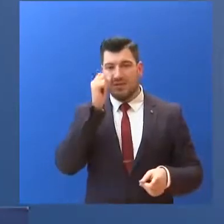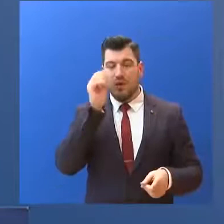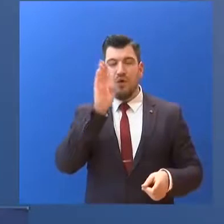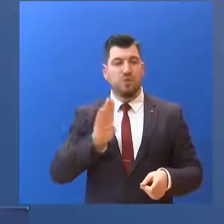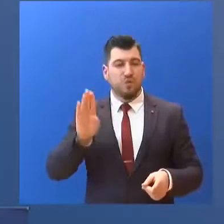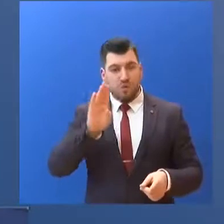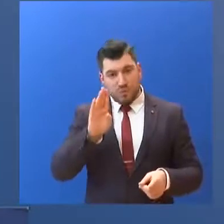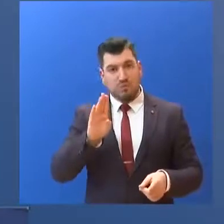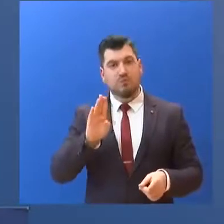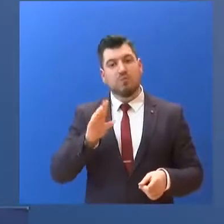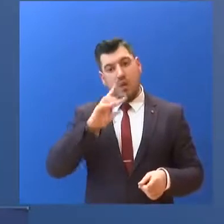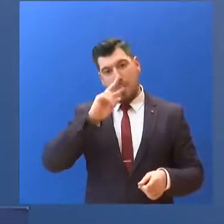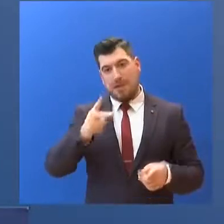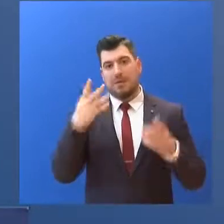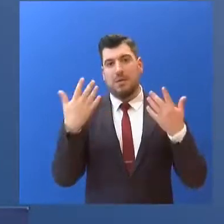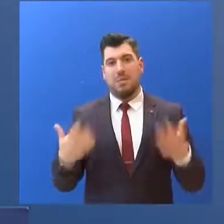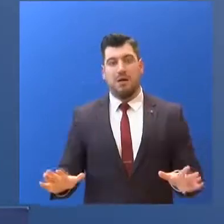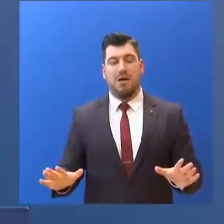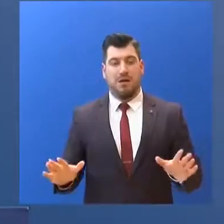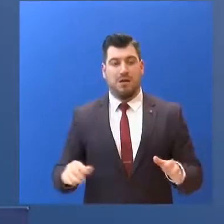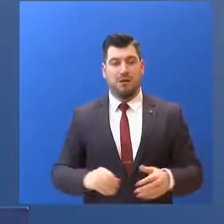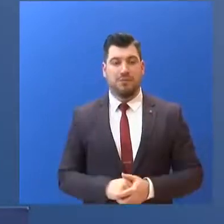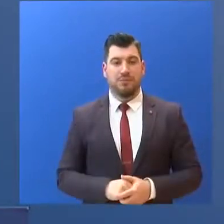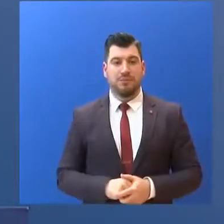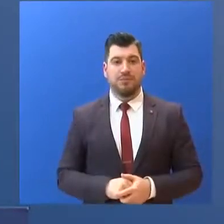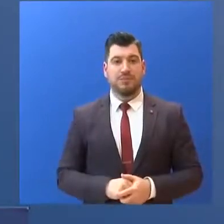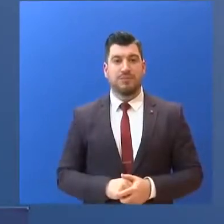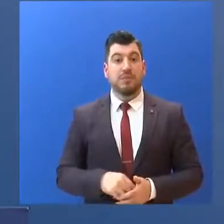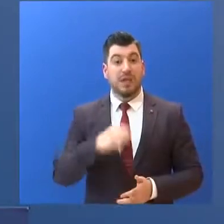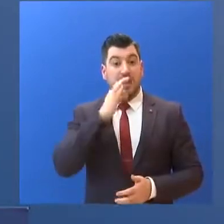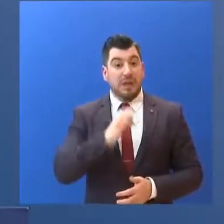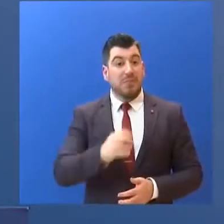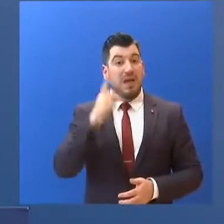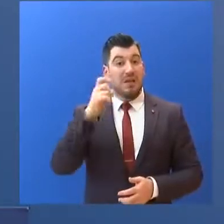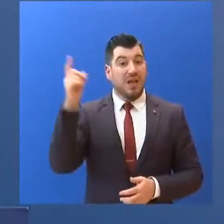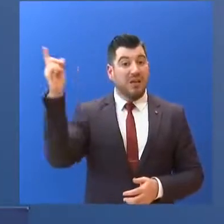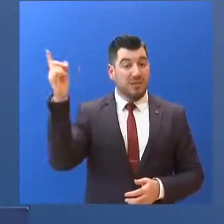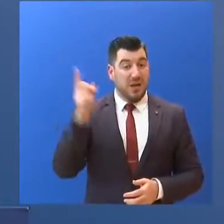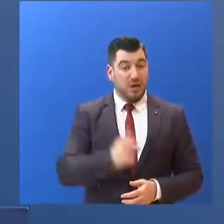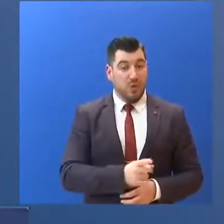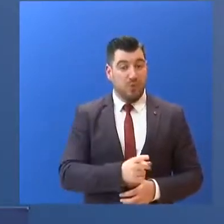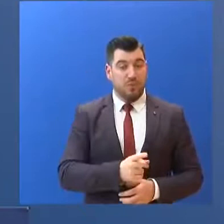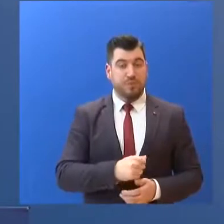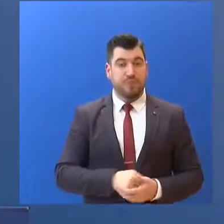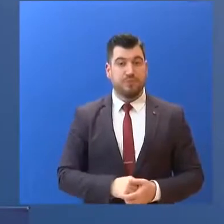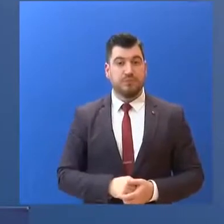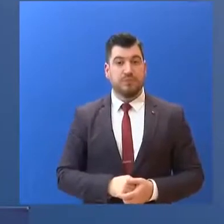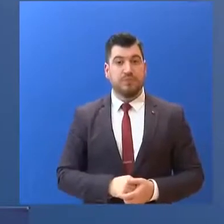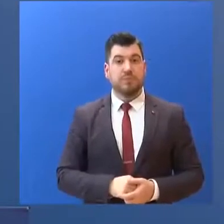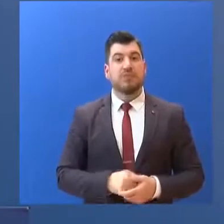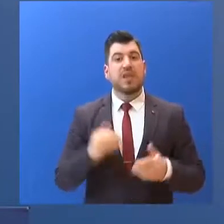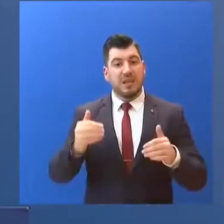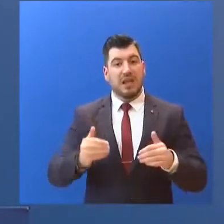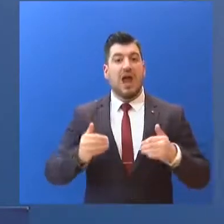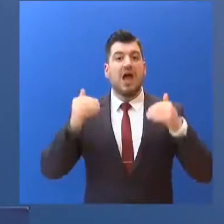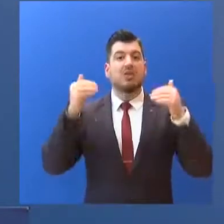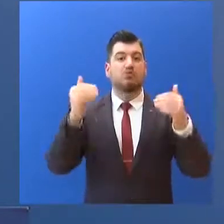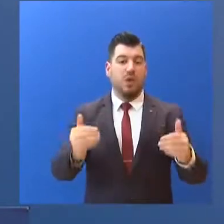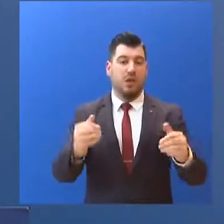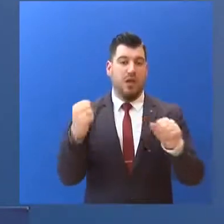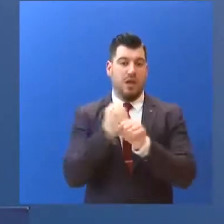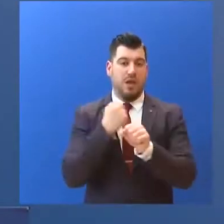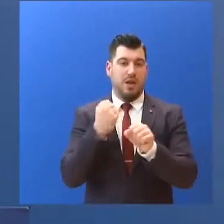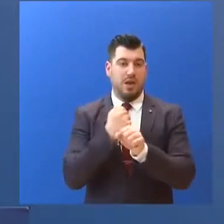και το ποσοστό το οποίο έχει τεθεί το 10%... όσον αφορά το ζήτημα της αναστολής εργασίας... και ταυτόχρονα